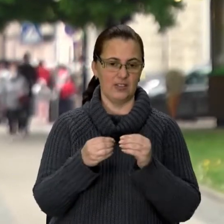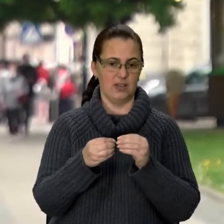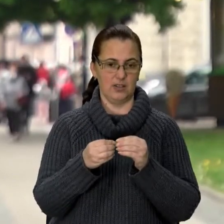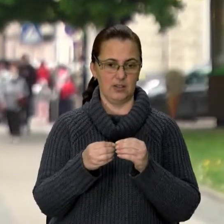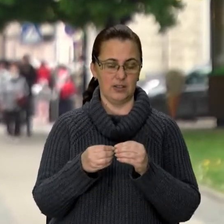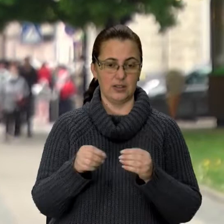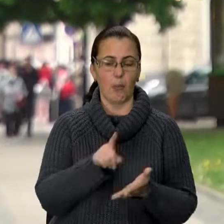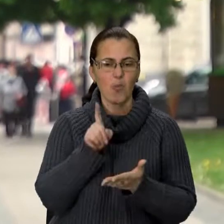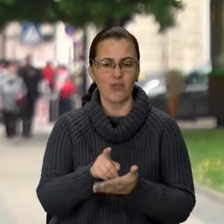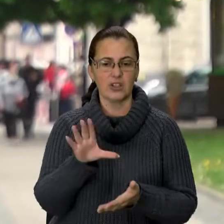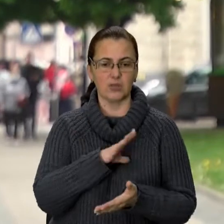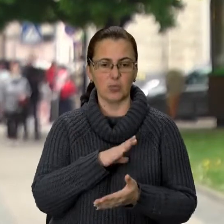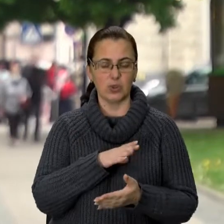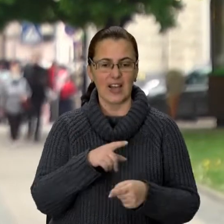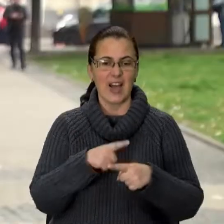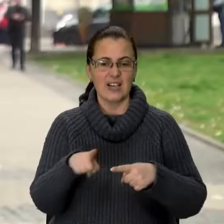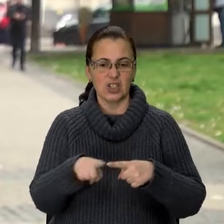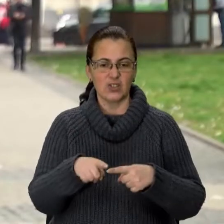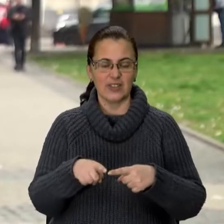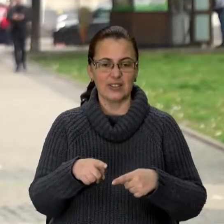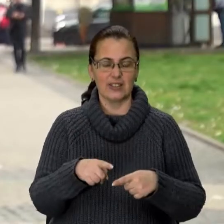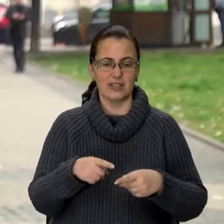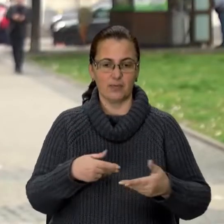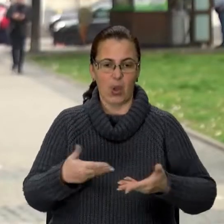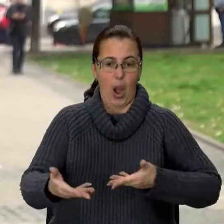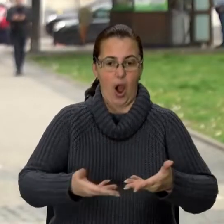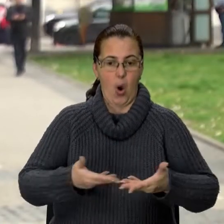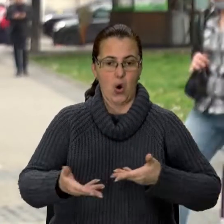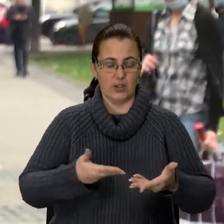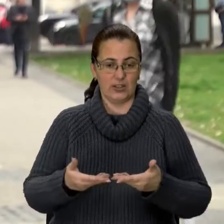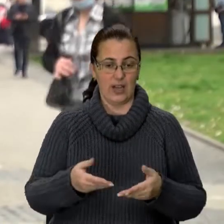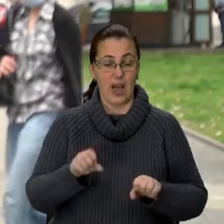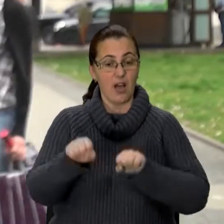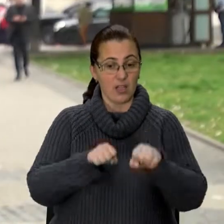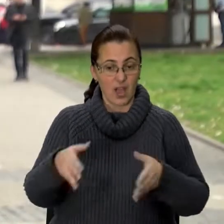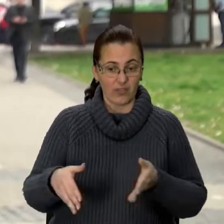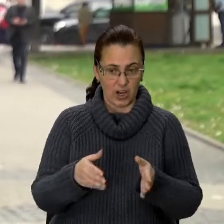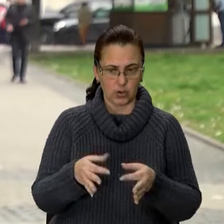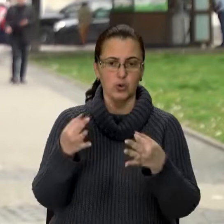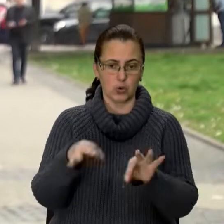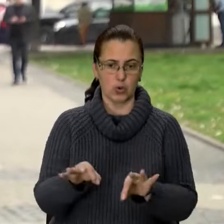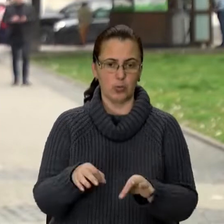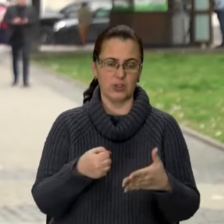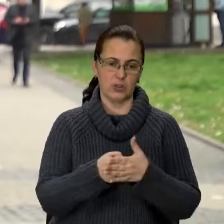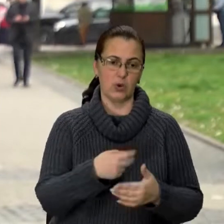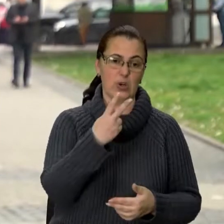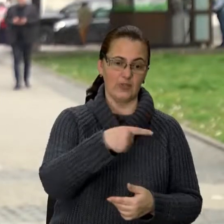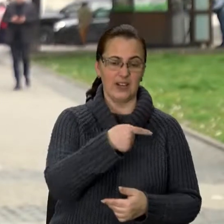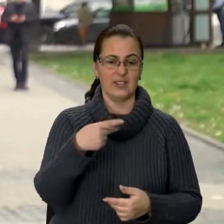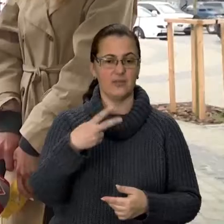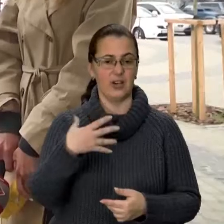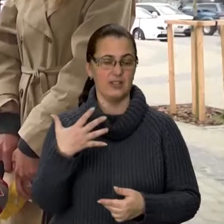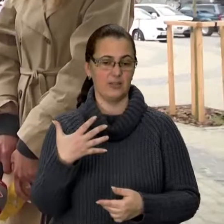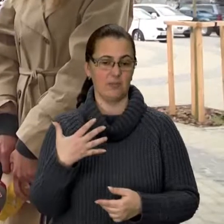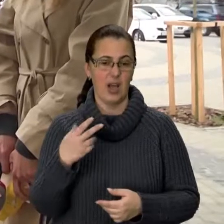це мусить бути швидкість швидкої ходи. На велодоріжках, то звичайно, що там допустима швидкість може бути 20-25 кілометрів за